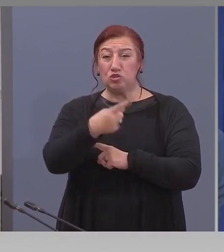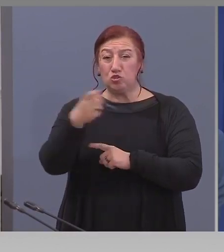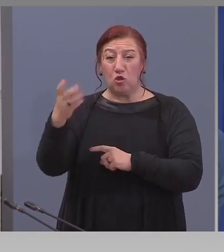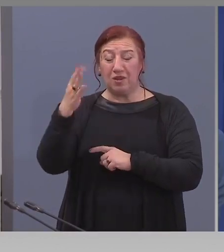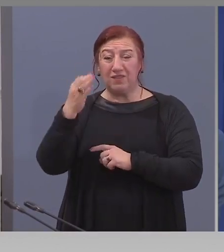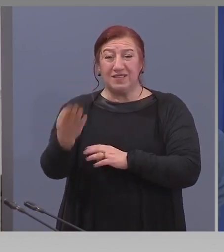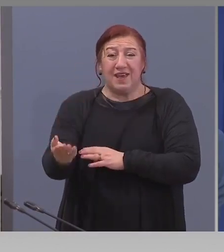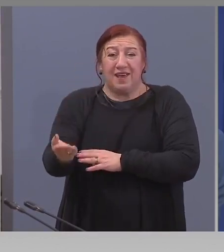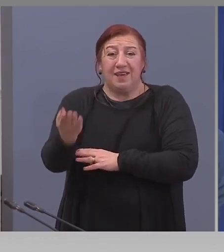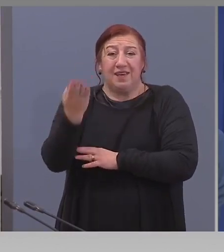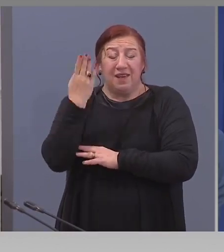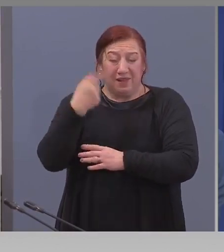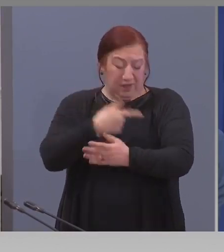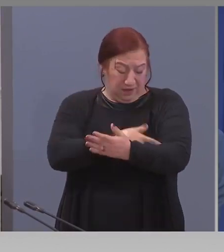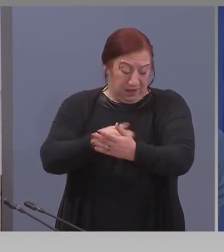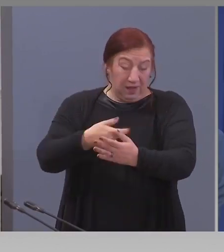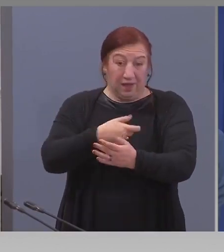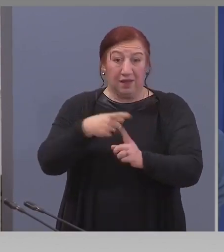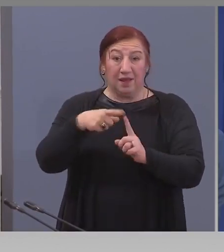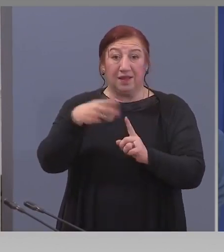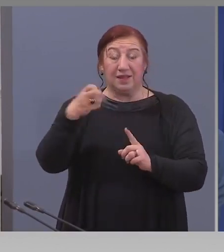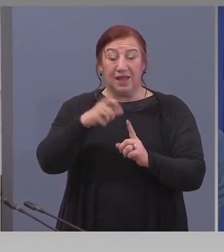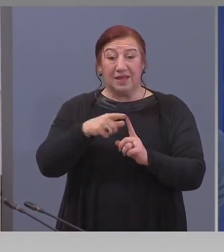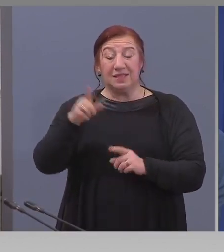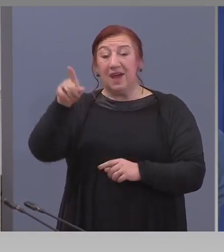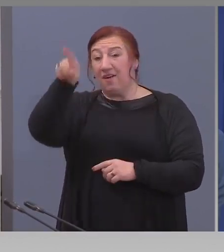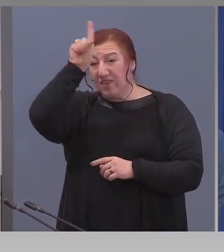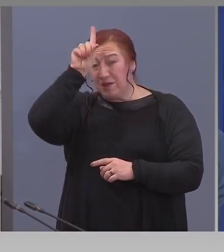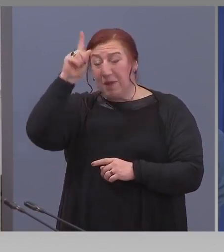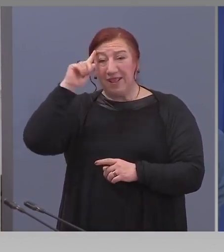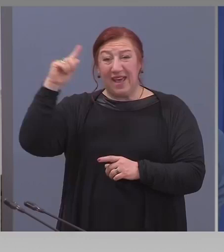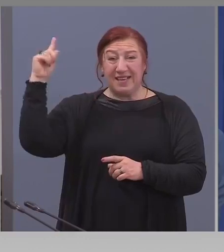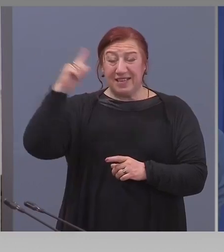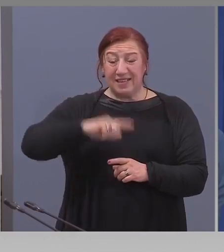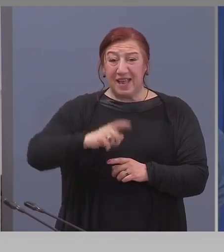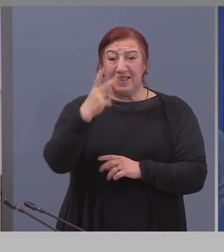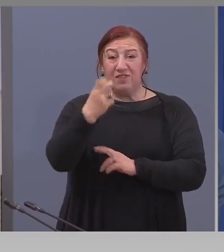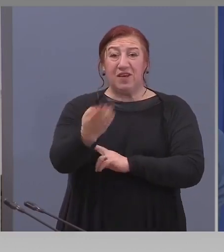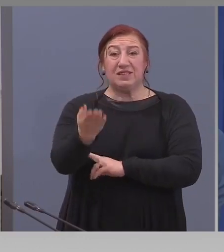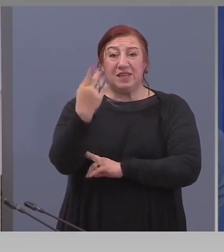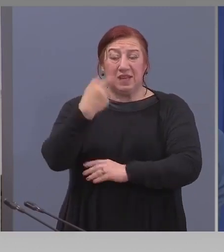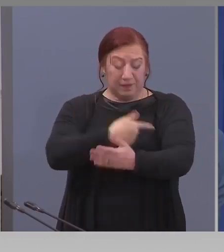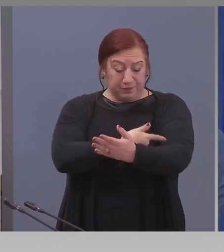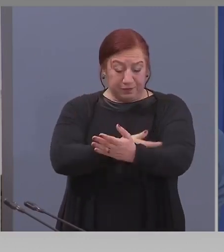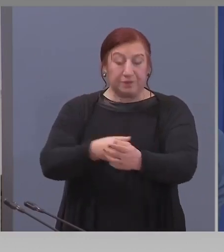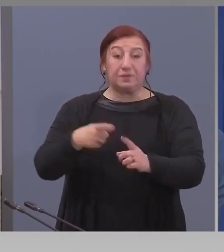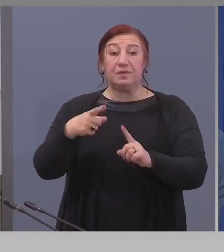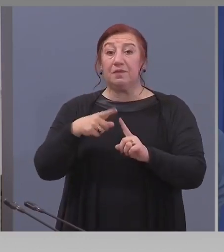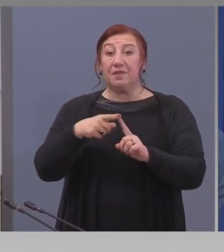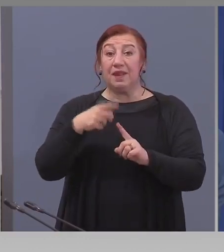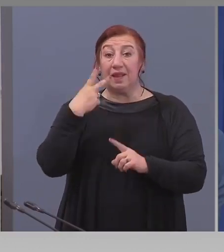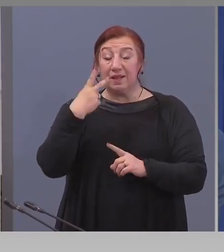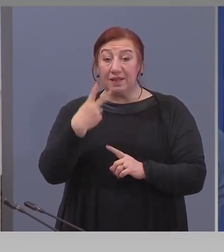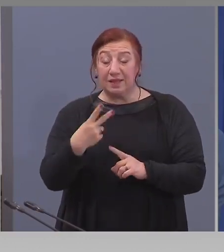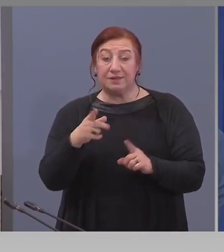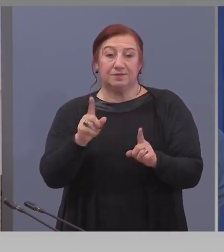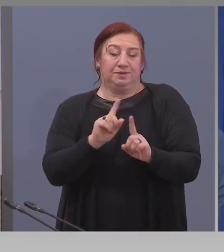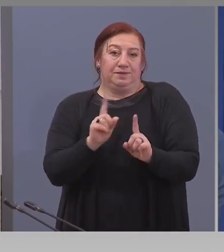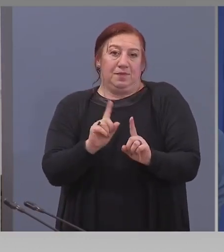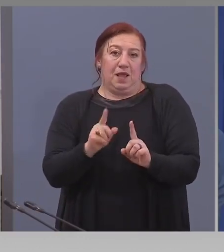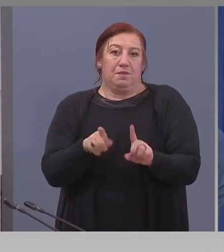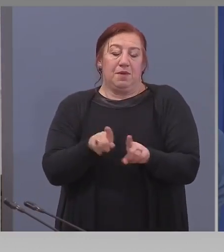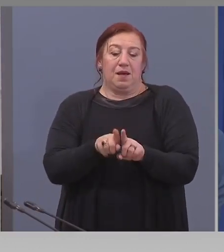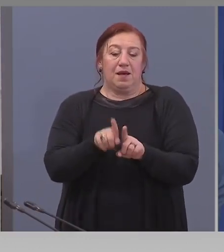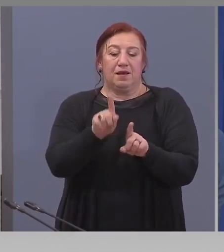в Германия се правят на ден по 20 хиляди теста, които няма как да бъдат тези бавни